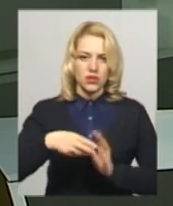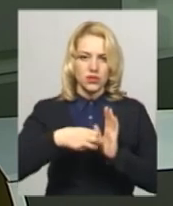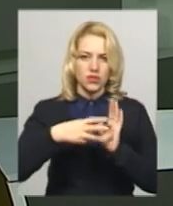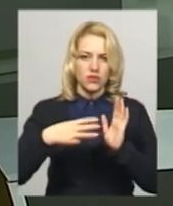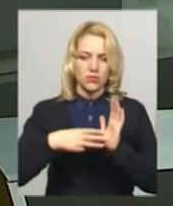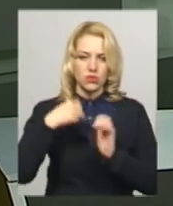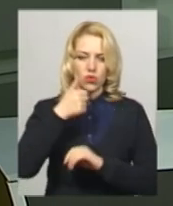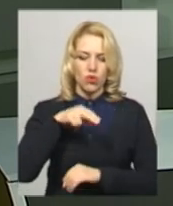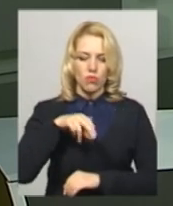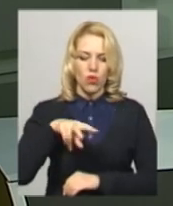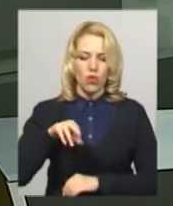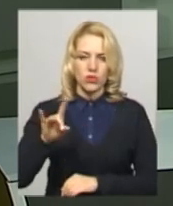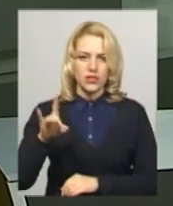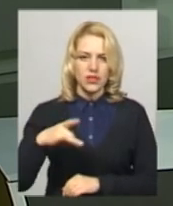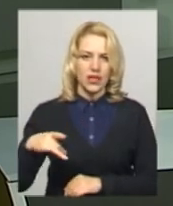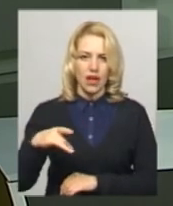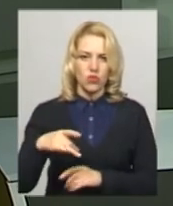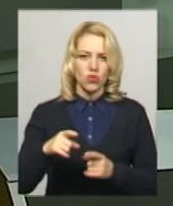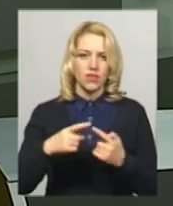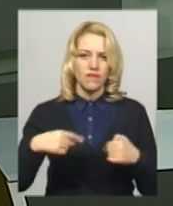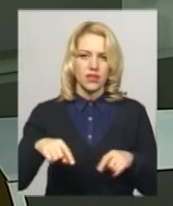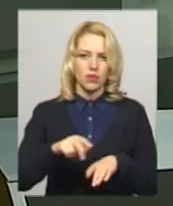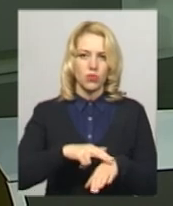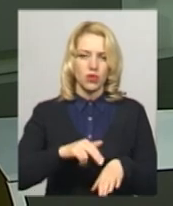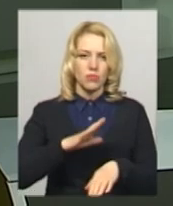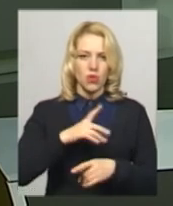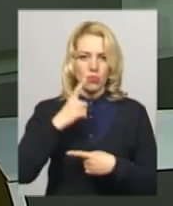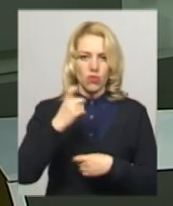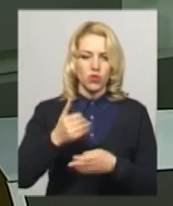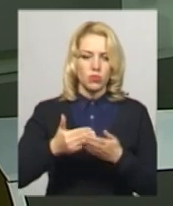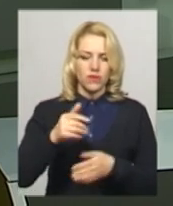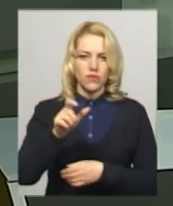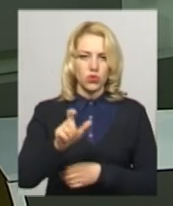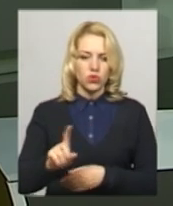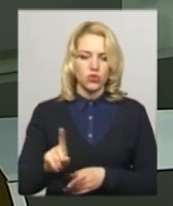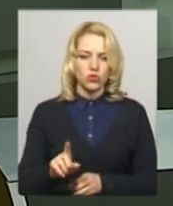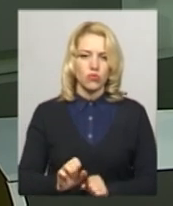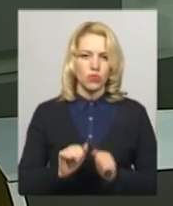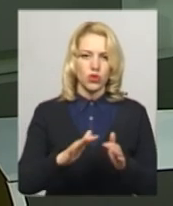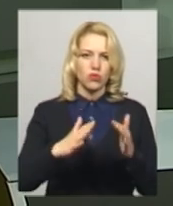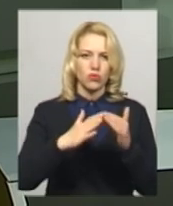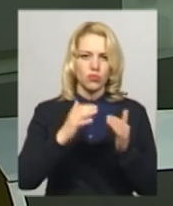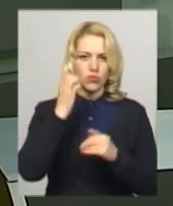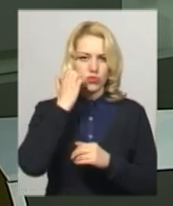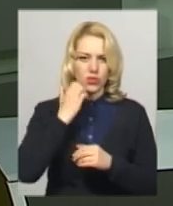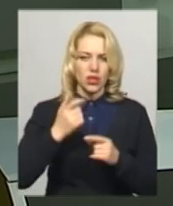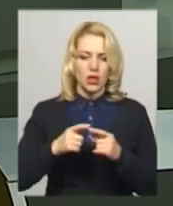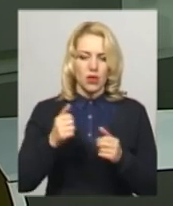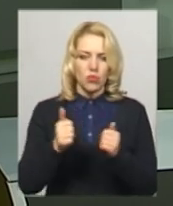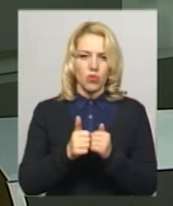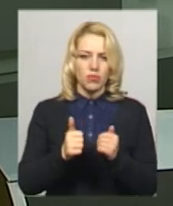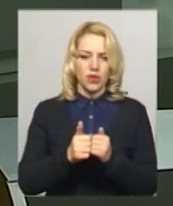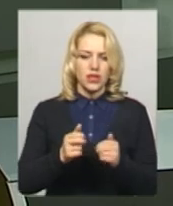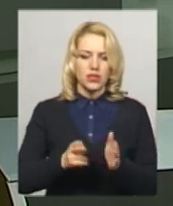до Полонського відділення поліції надійшло повідомлення від місцевого жителя про те, що в покинутій будівлі поблизу залізничної станції